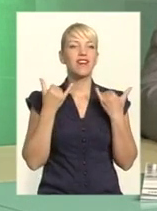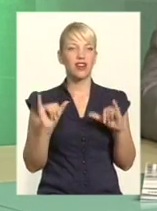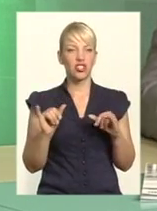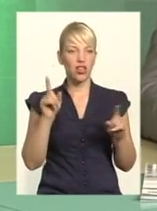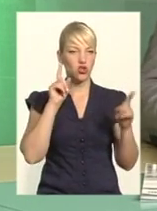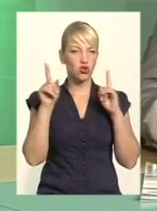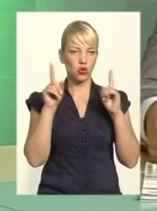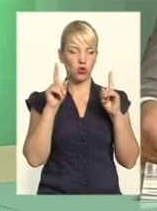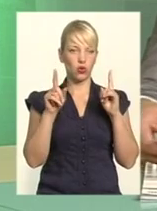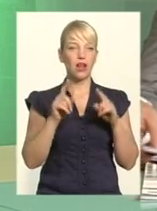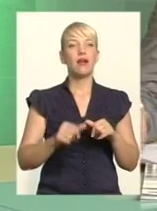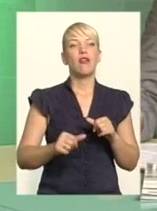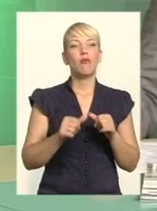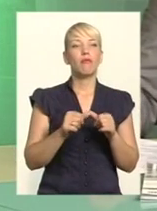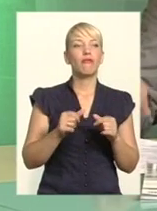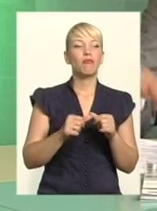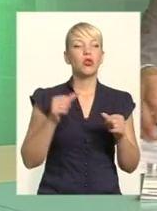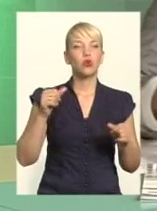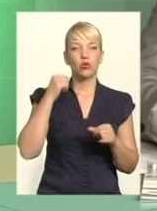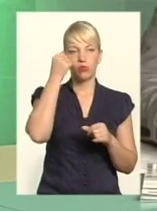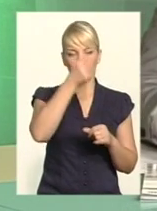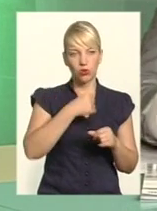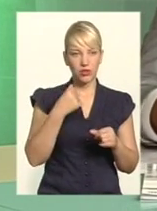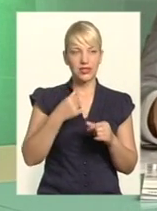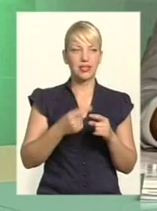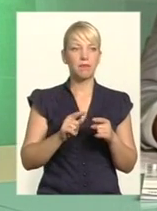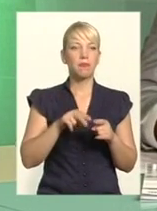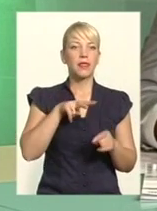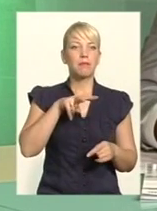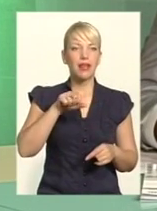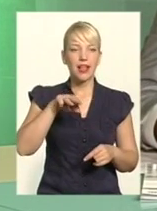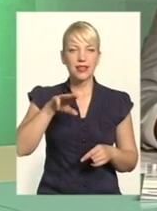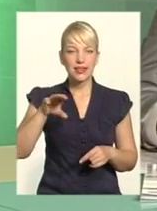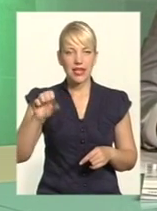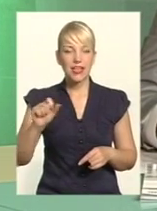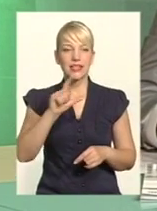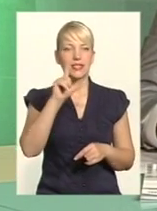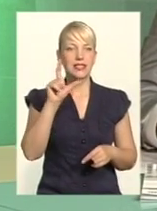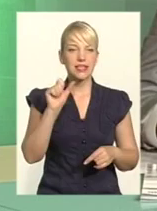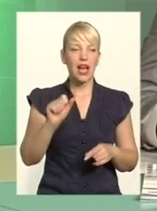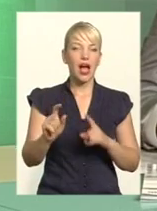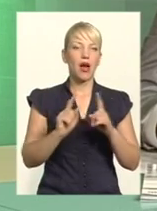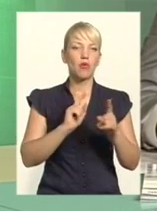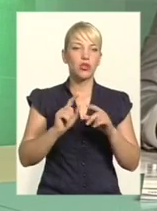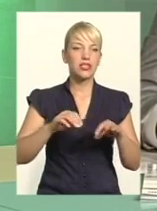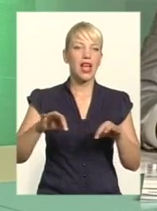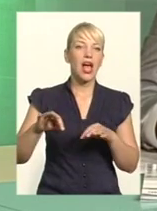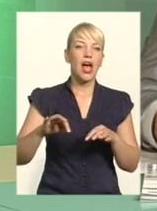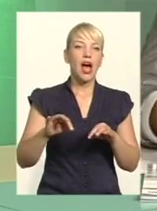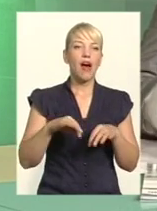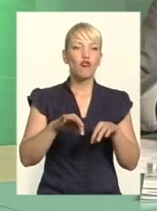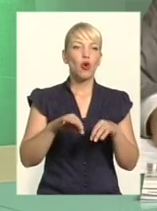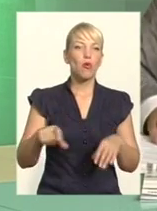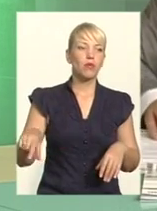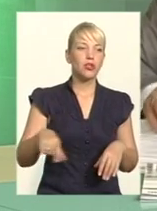дорожного збору, він називається не дорожний збір, він правильно називається плата за проїзд автомобільними дорогами, транспортних засобів та інших самохідних